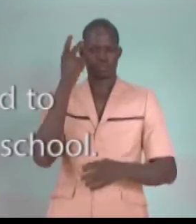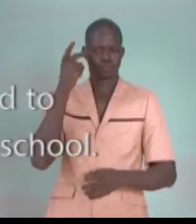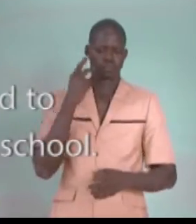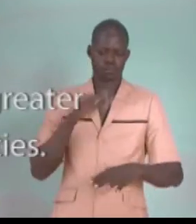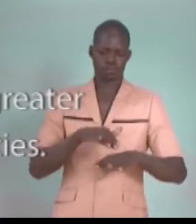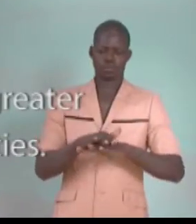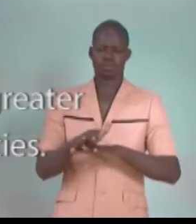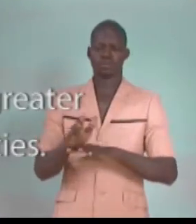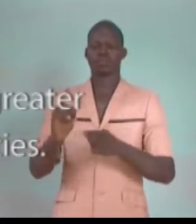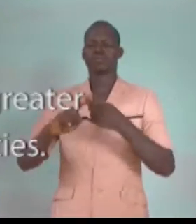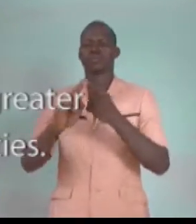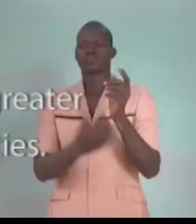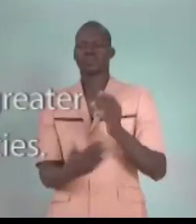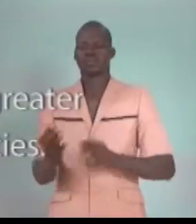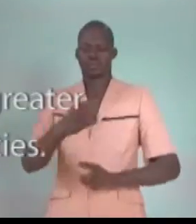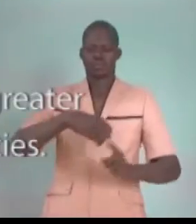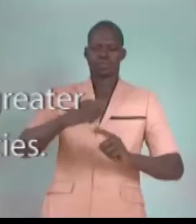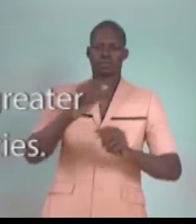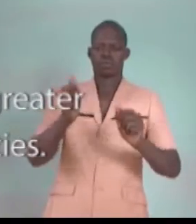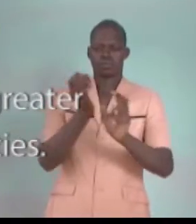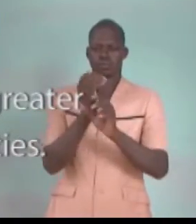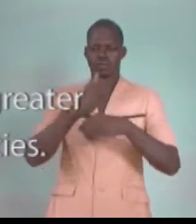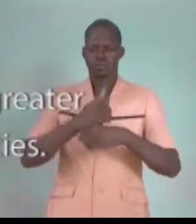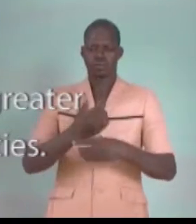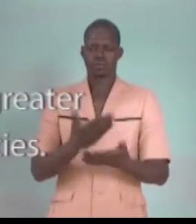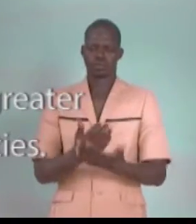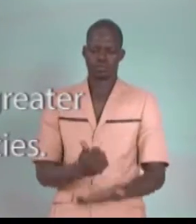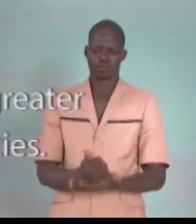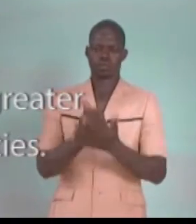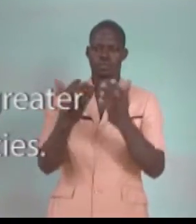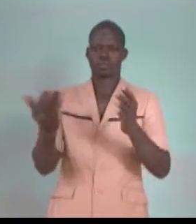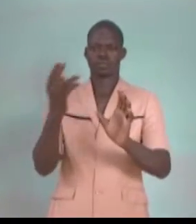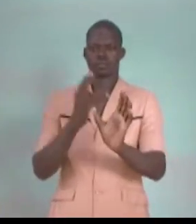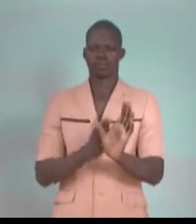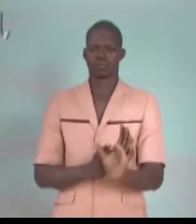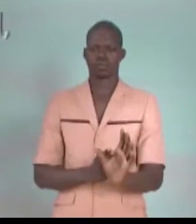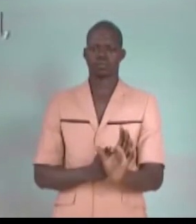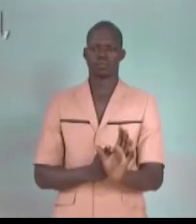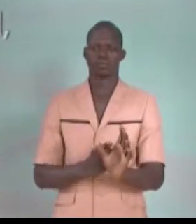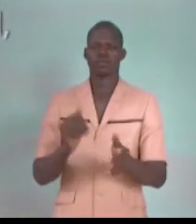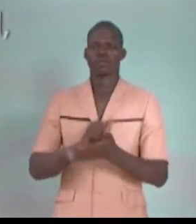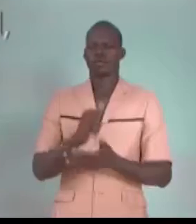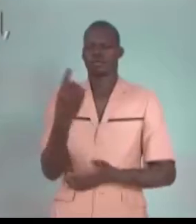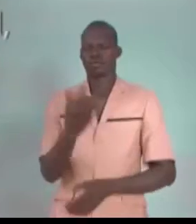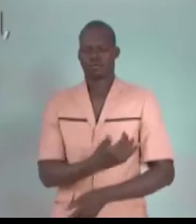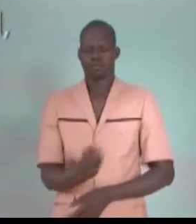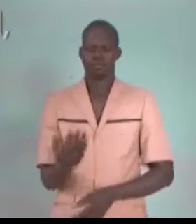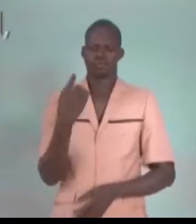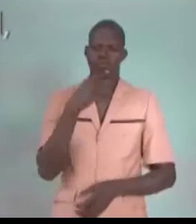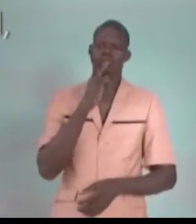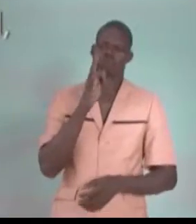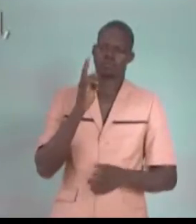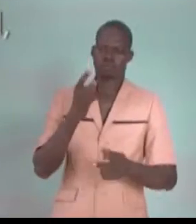l'envoyer à l'école. L'entourage pourrait constituer un bon appui aux enfants handicapés. C'est un enfant qui est